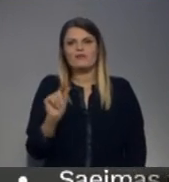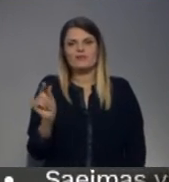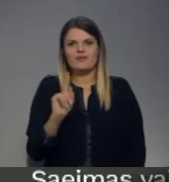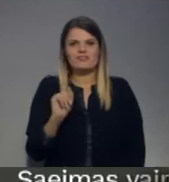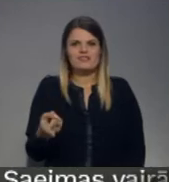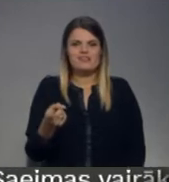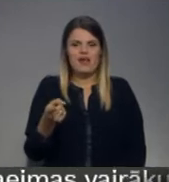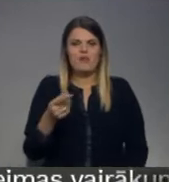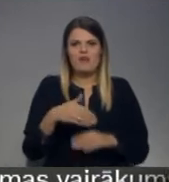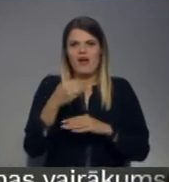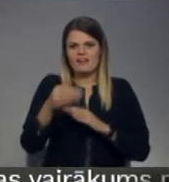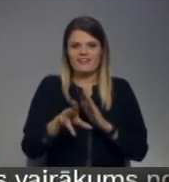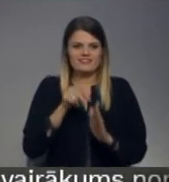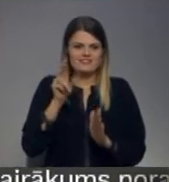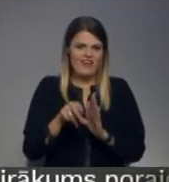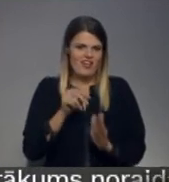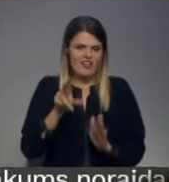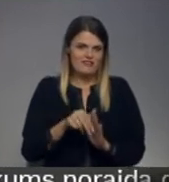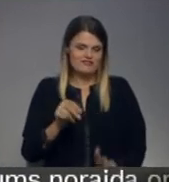līdzi jābūt vērāk ar cēlošanu vai administratu.